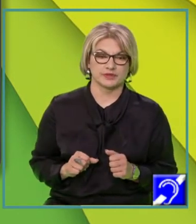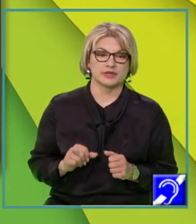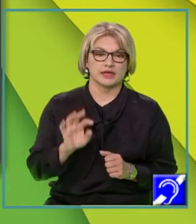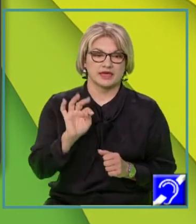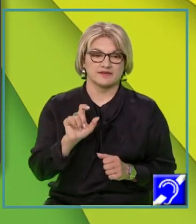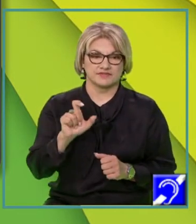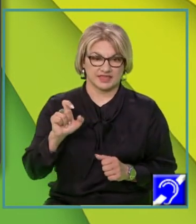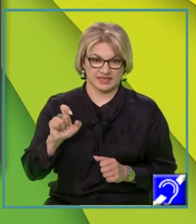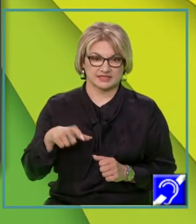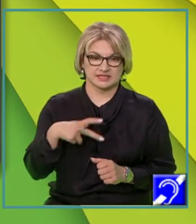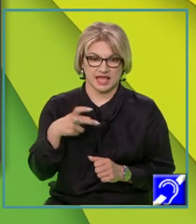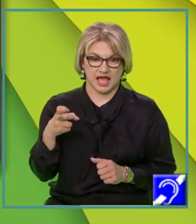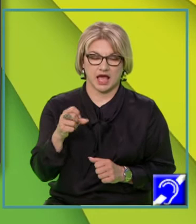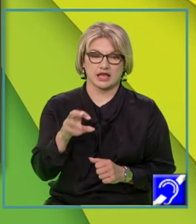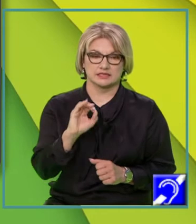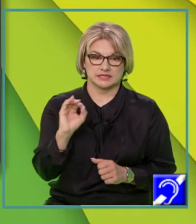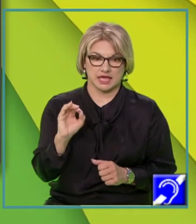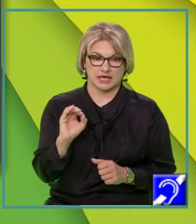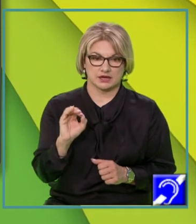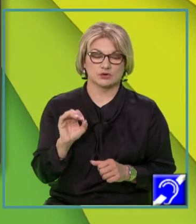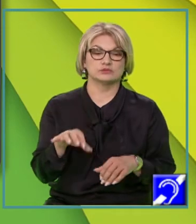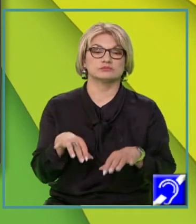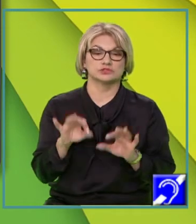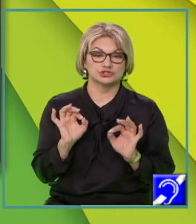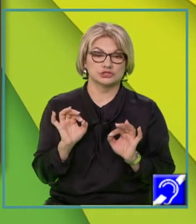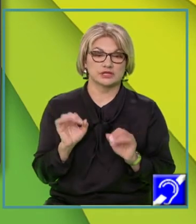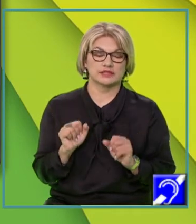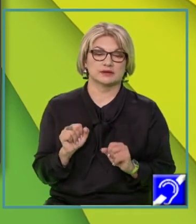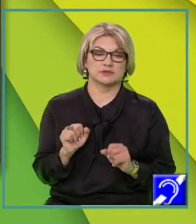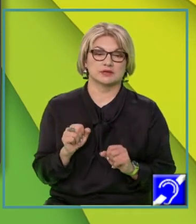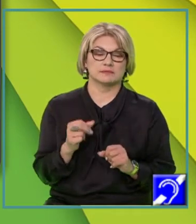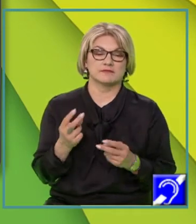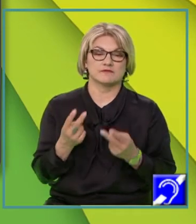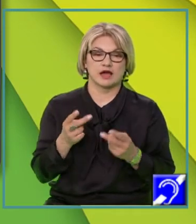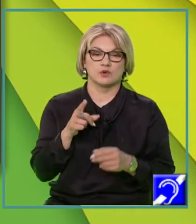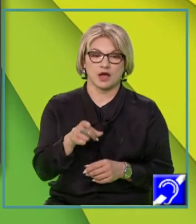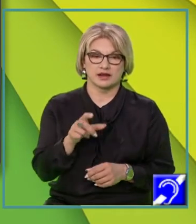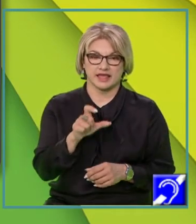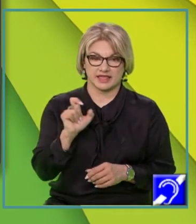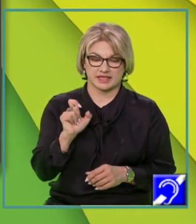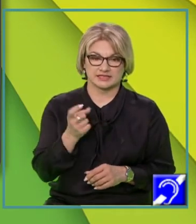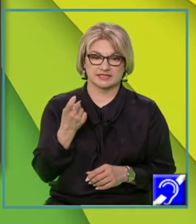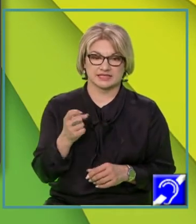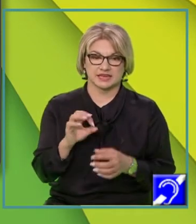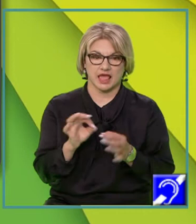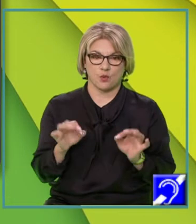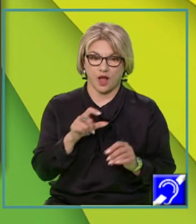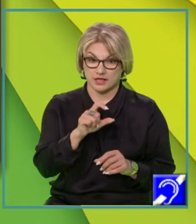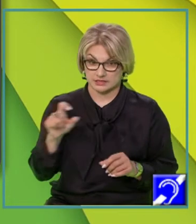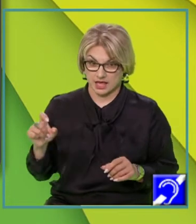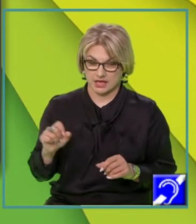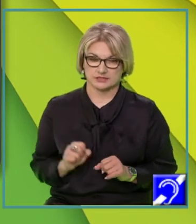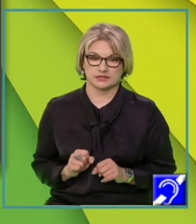egal cu 0 și vom determina valoarea lui X din ecuația aceasta.